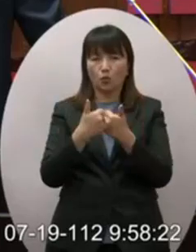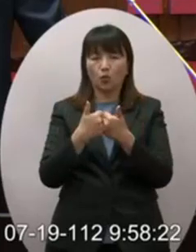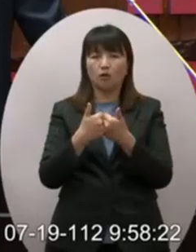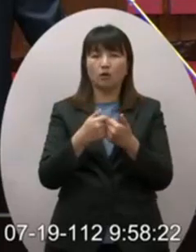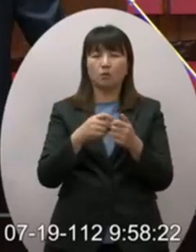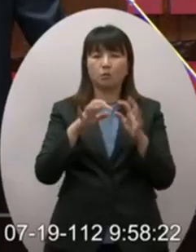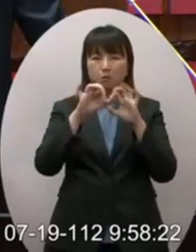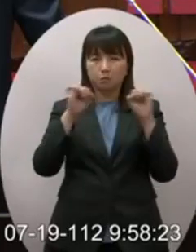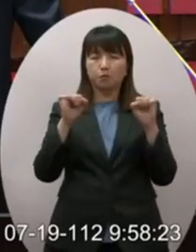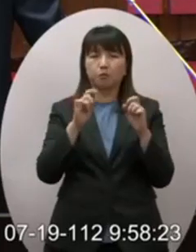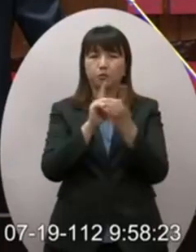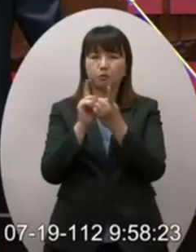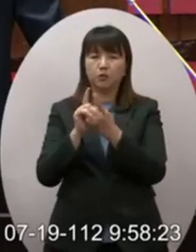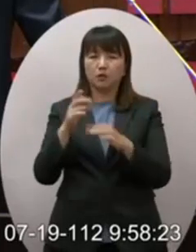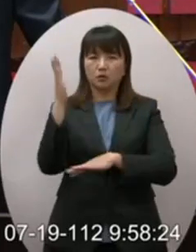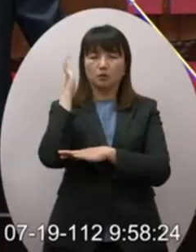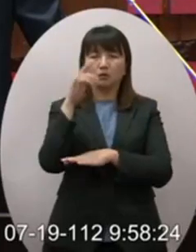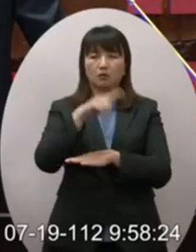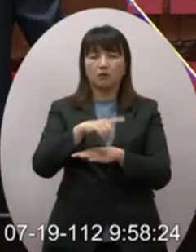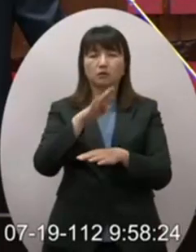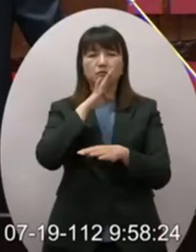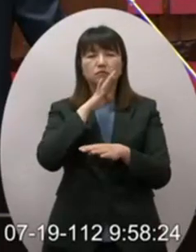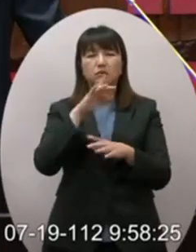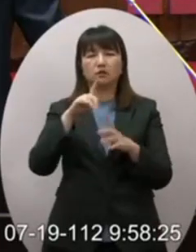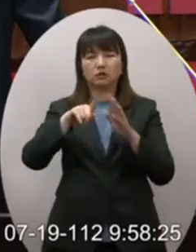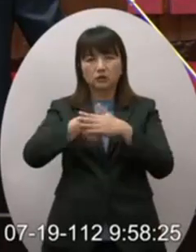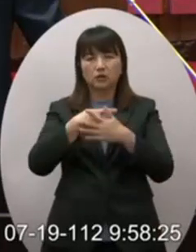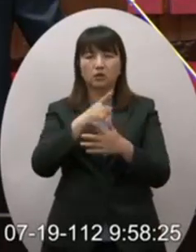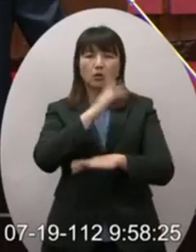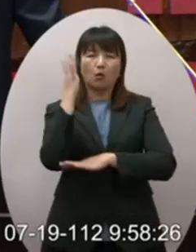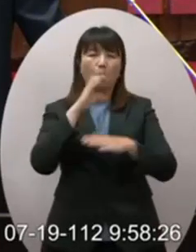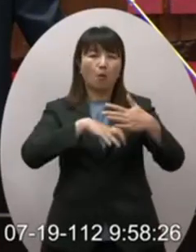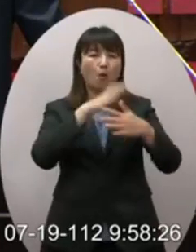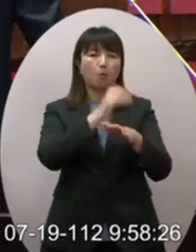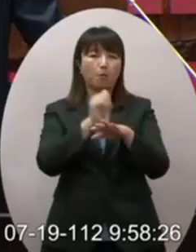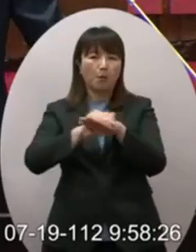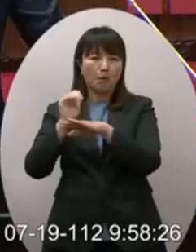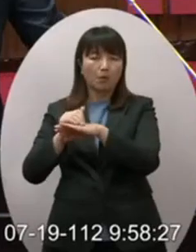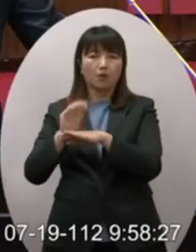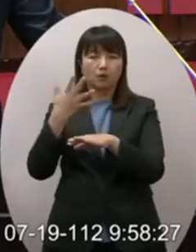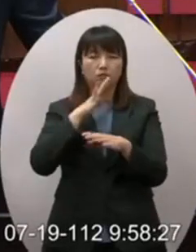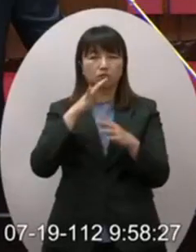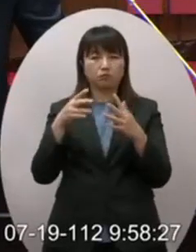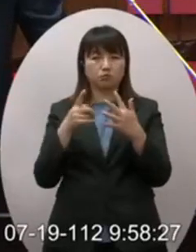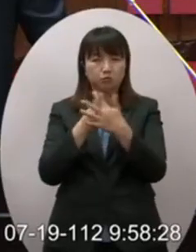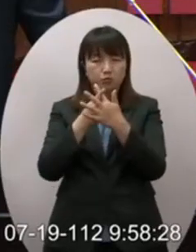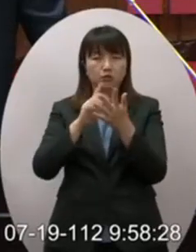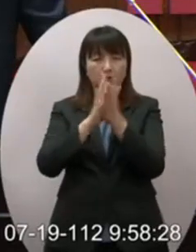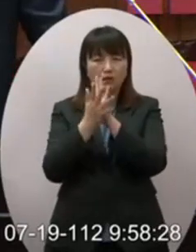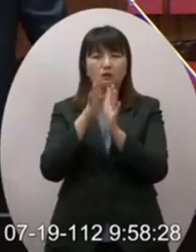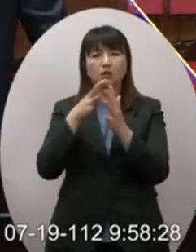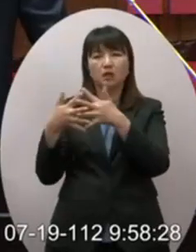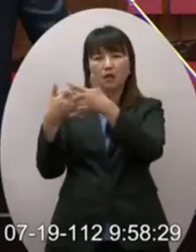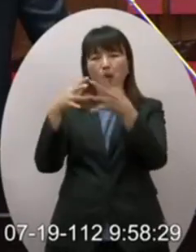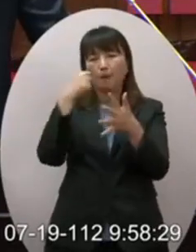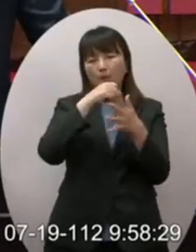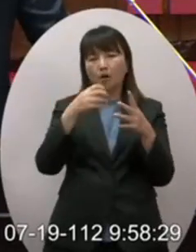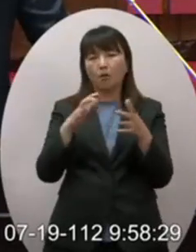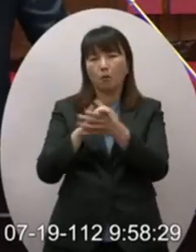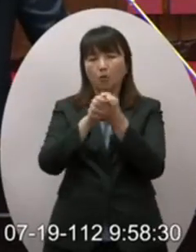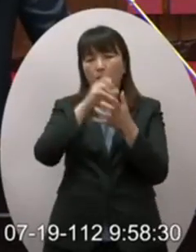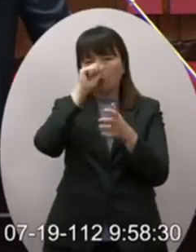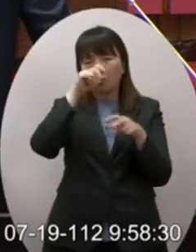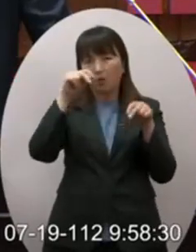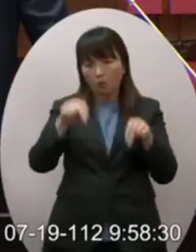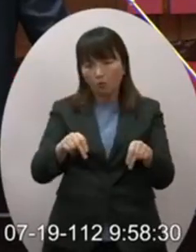了解我真的覺得我們的政府不要再做大內宣這件事情人家要凸顯就是說台美關係的友好簽這個事情